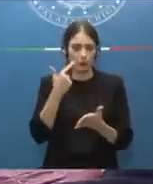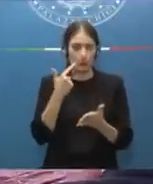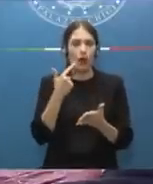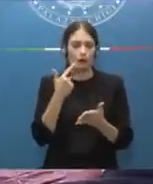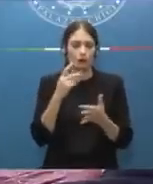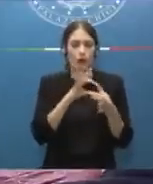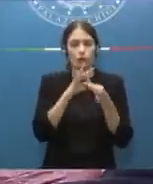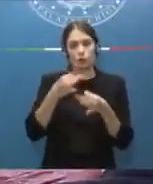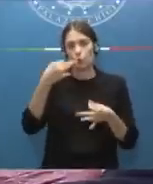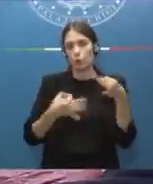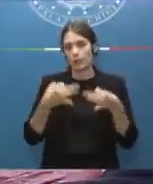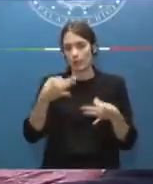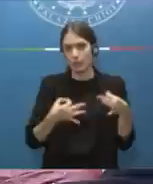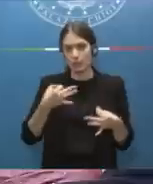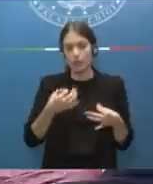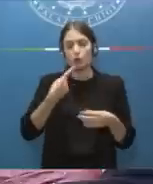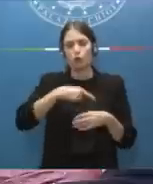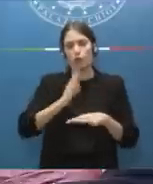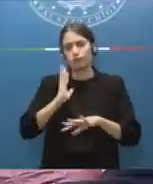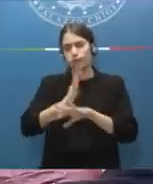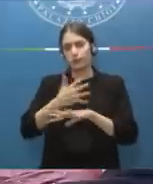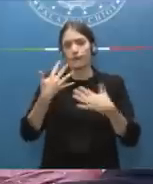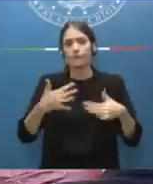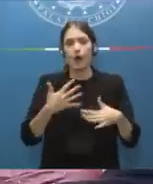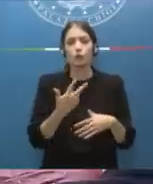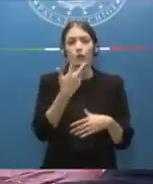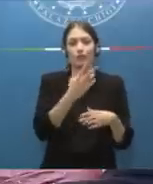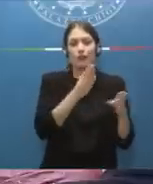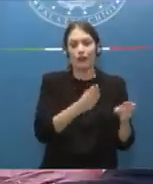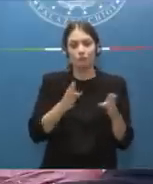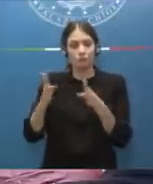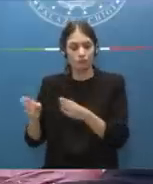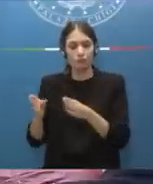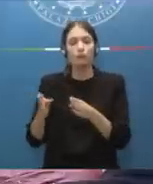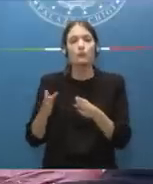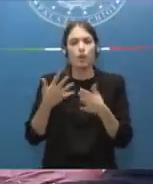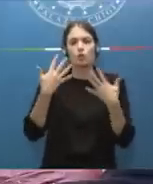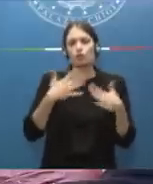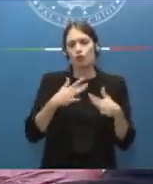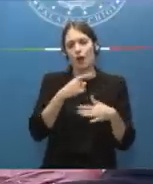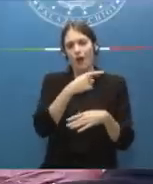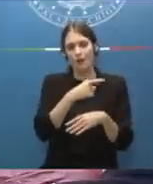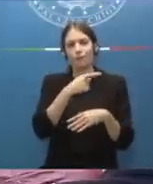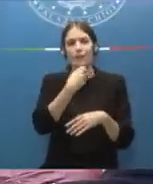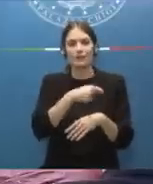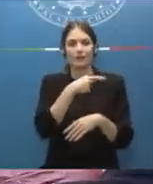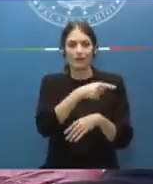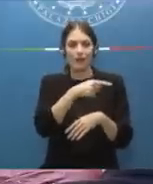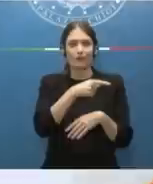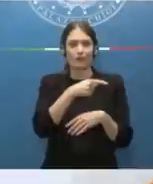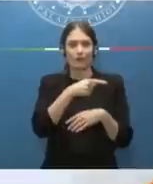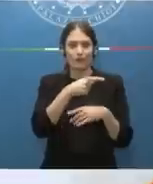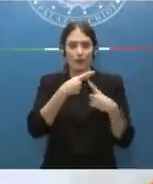giustizia siamo intervenuti in tre settori che sono già stati illustrati dal Presidente del